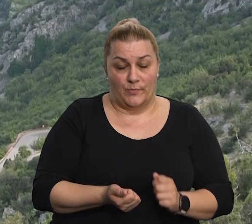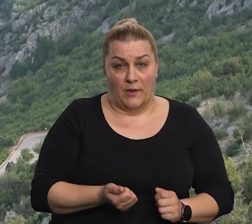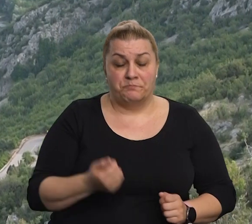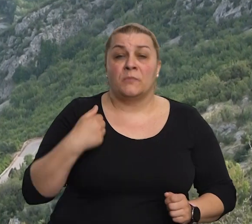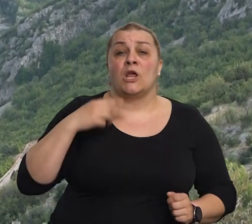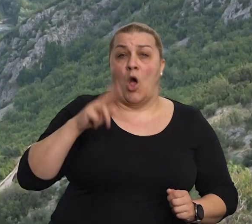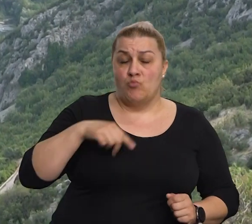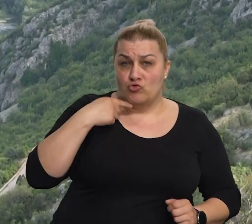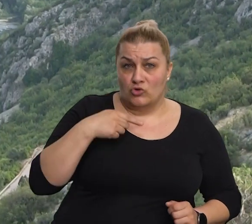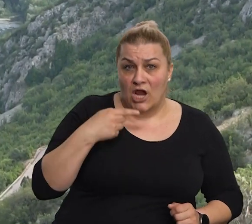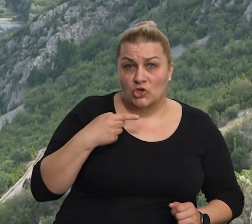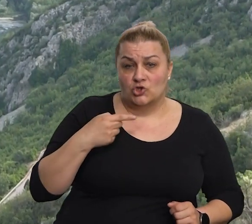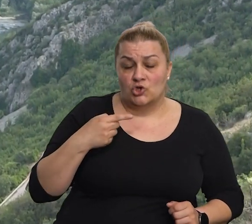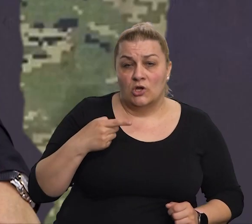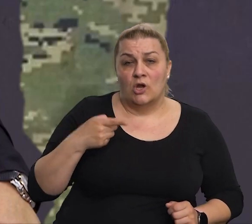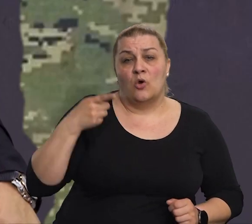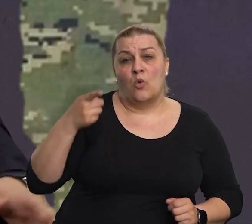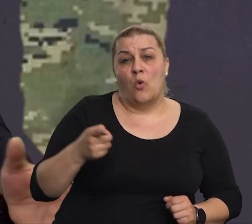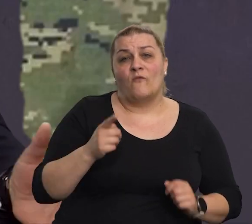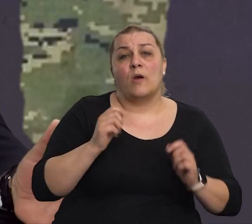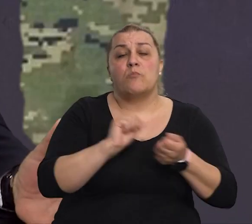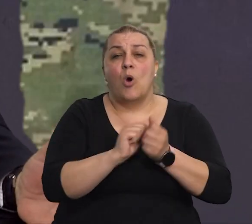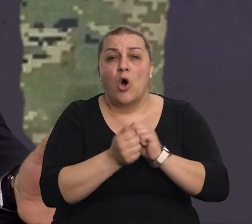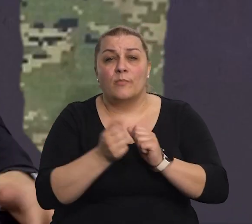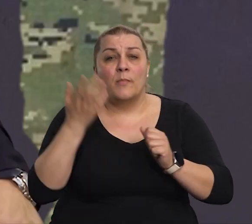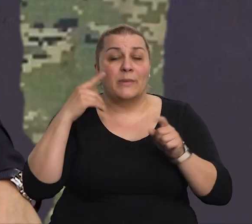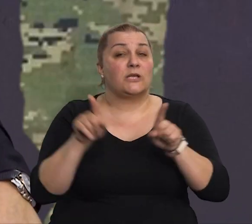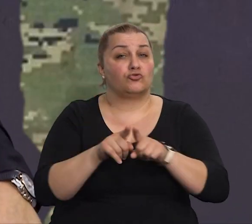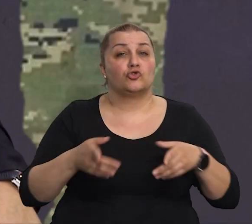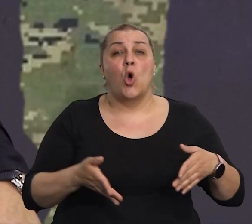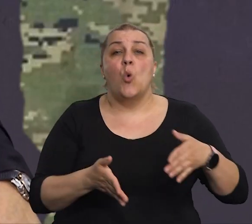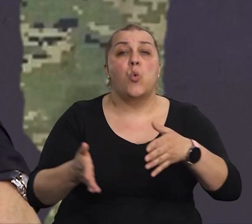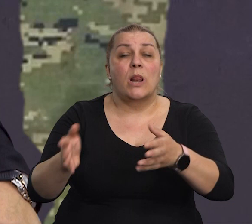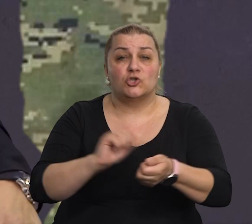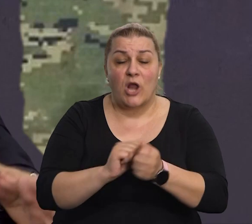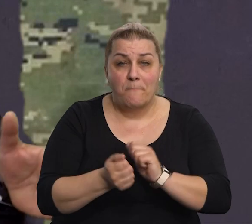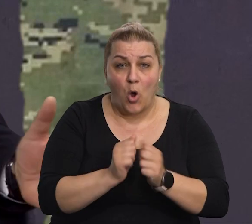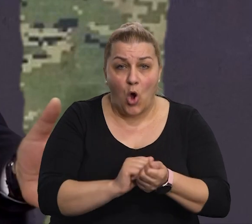kazati da u tim borbama, već gore, da su bile, počele su biti ulične borbe. Znači,